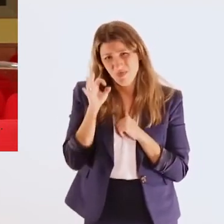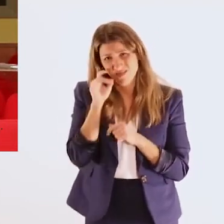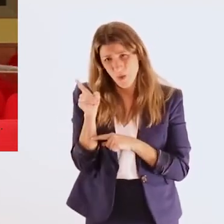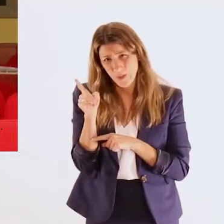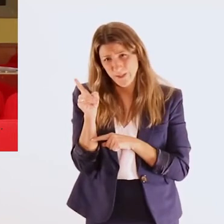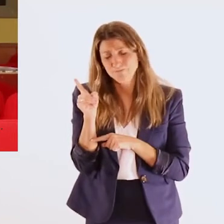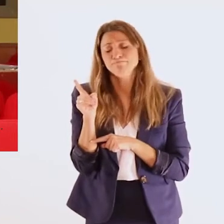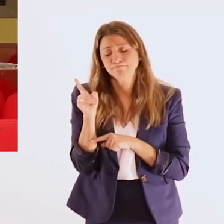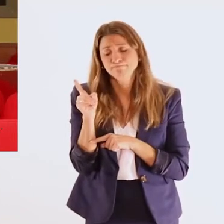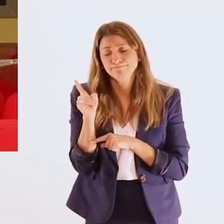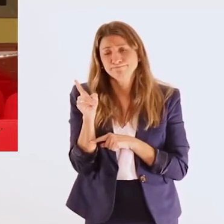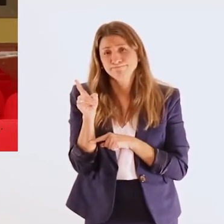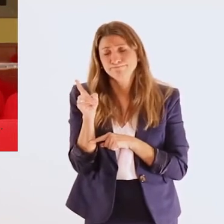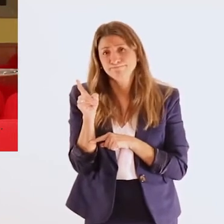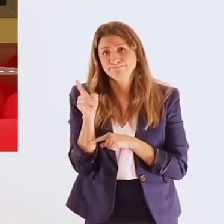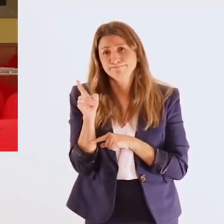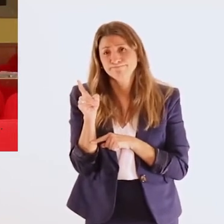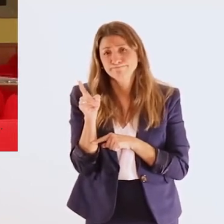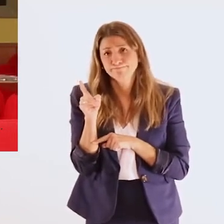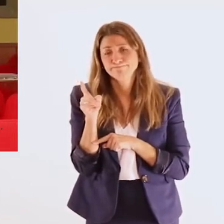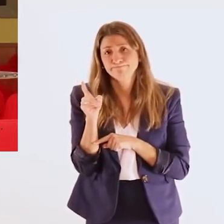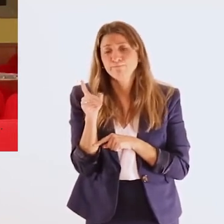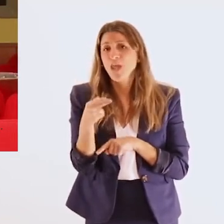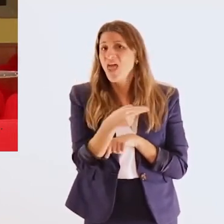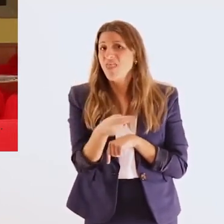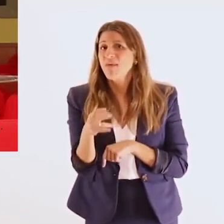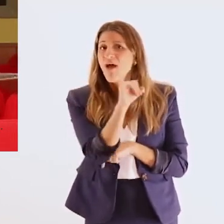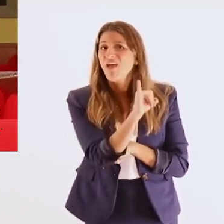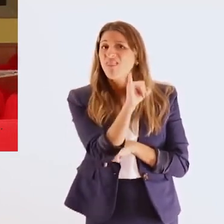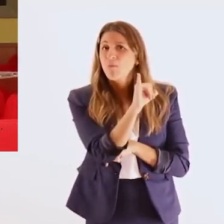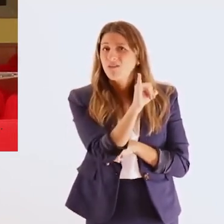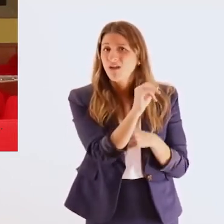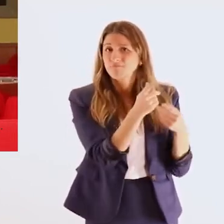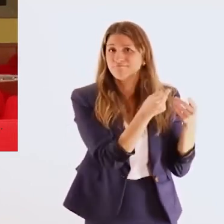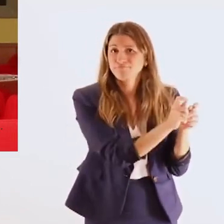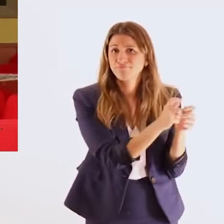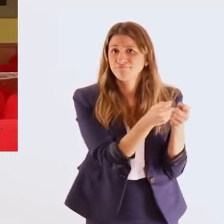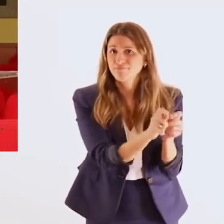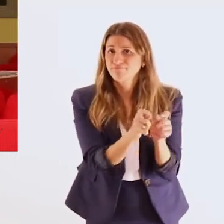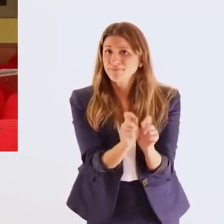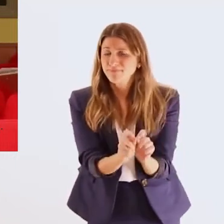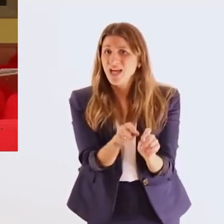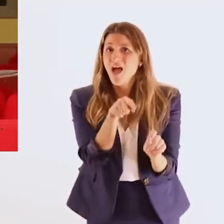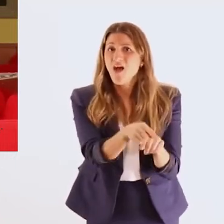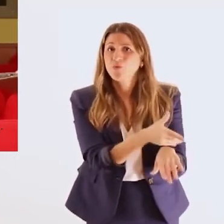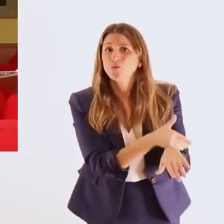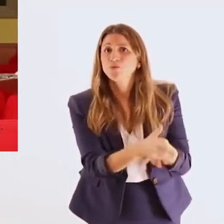με αφορμή αυτή την θλιβερή εξέλιξη της Θεσσαλονίκη